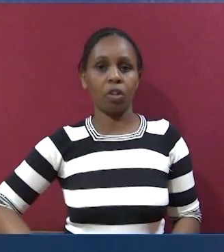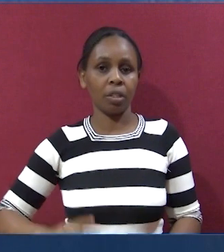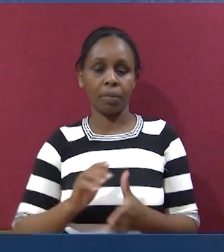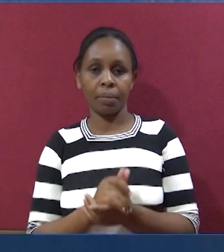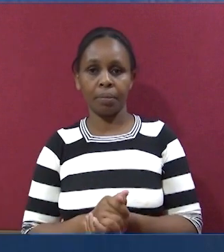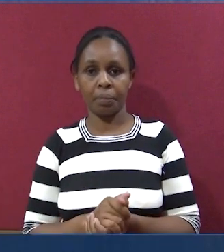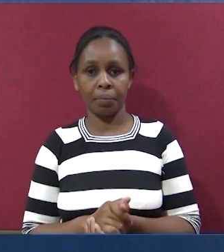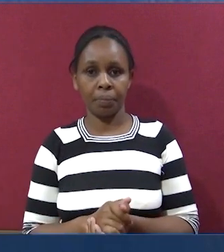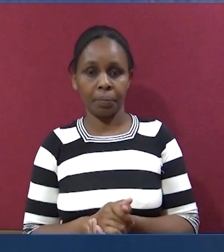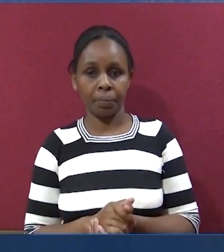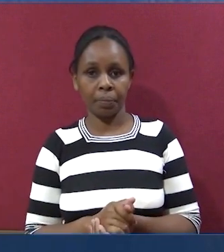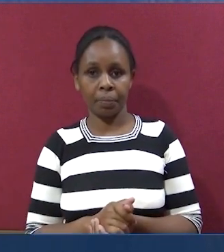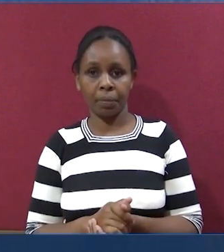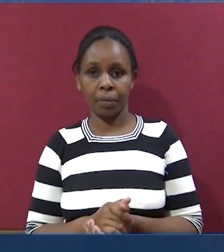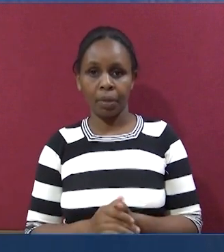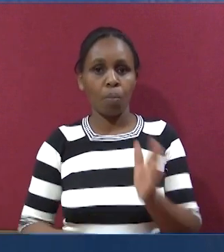Wanaesu asefiwe.